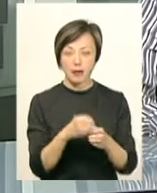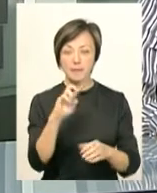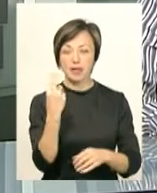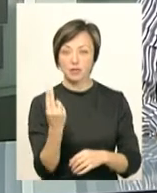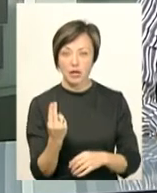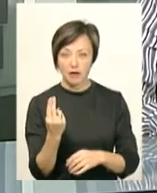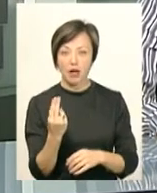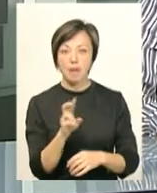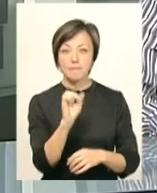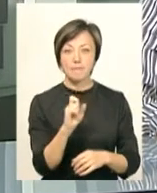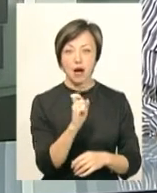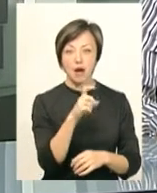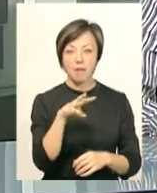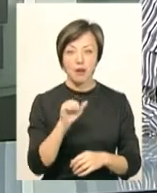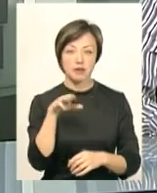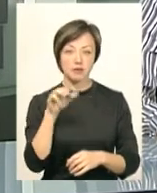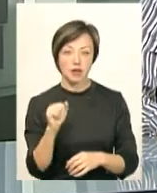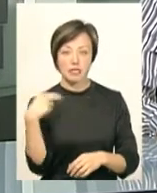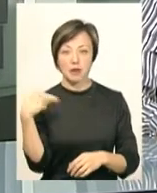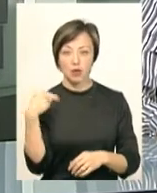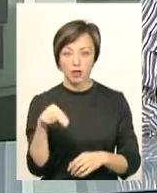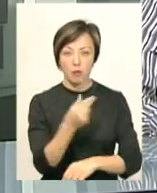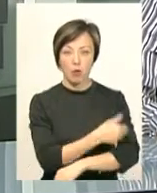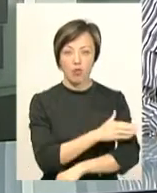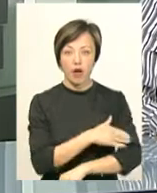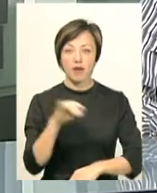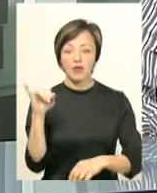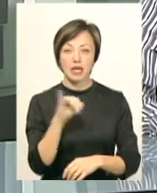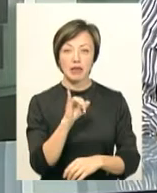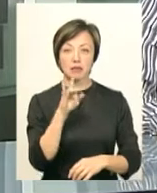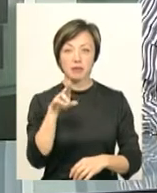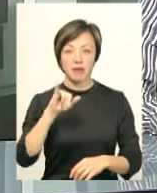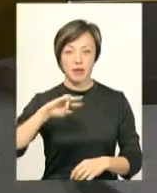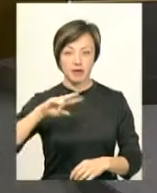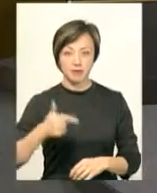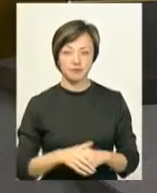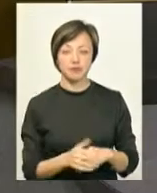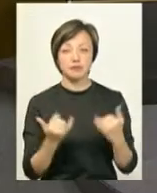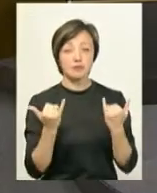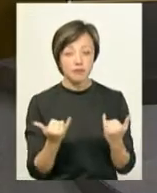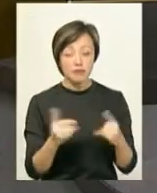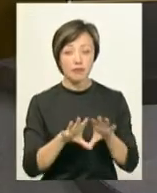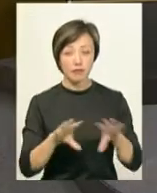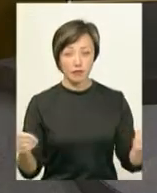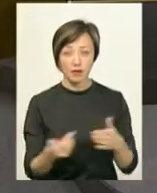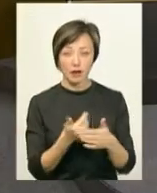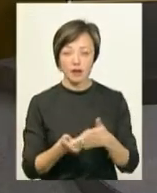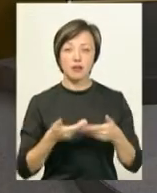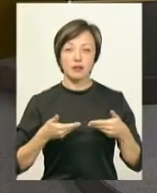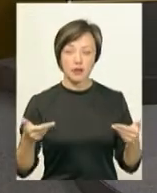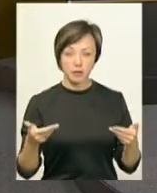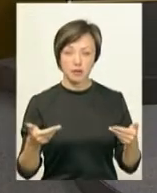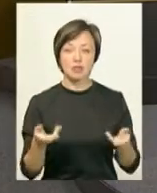церкви», «Бахмата» Донецької області, «Запоріжжя», «Полтави» та «Ірпіня». На цьому наше випозавершено. нам